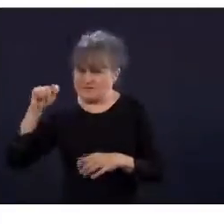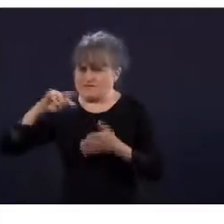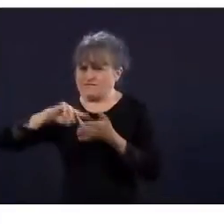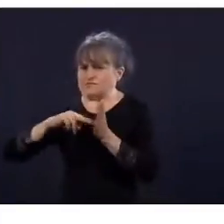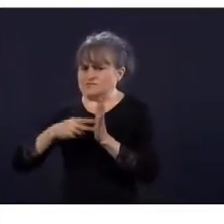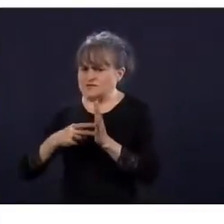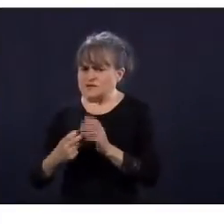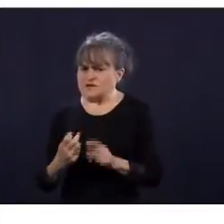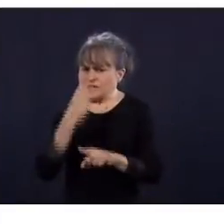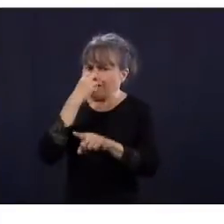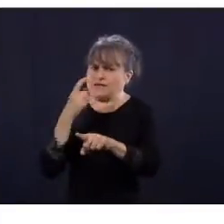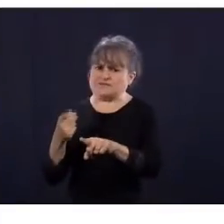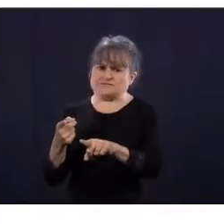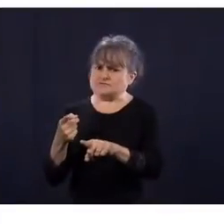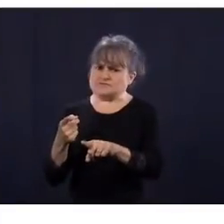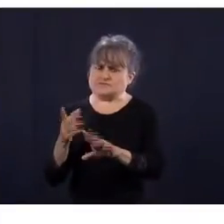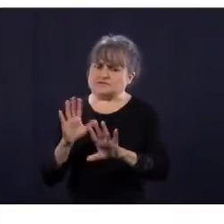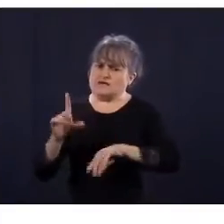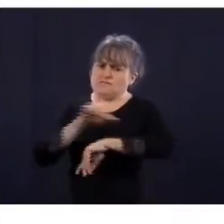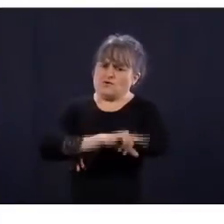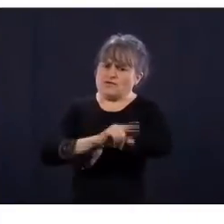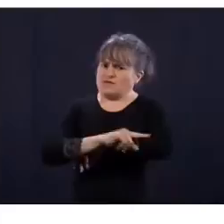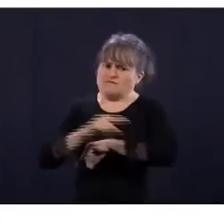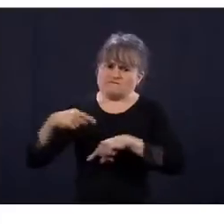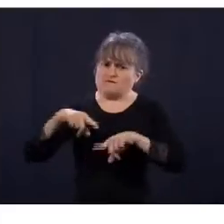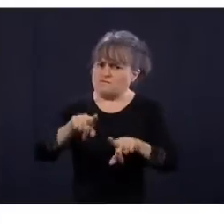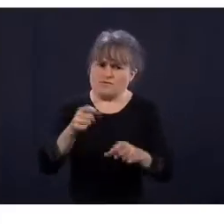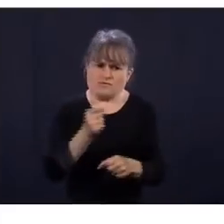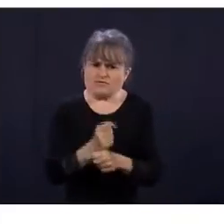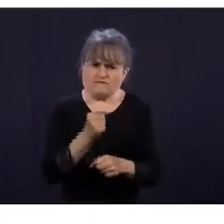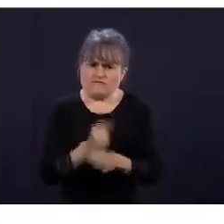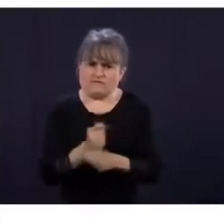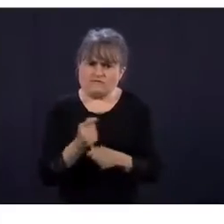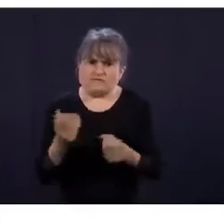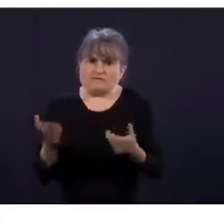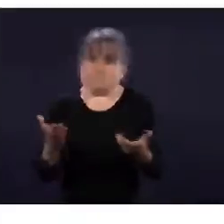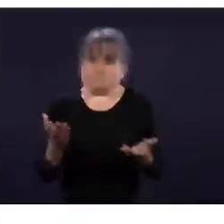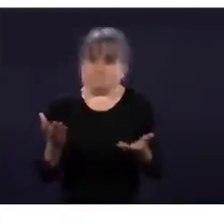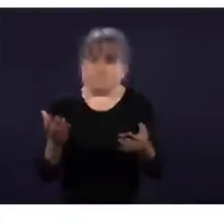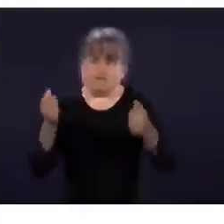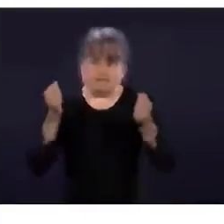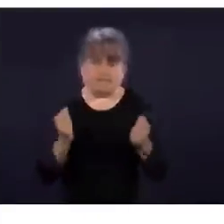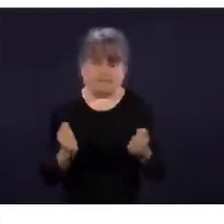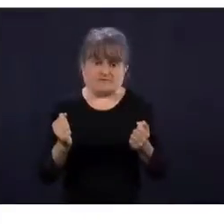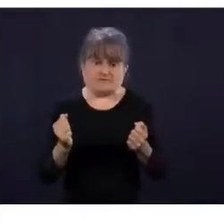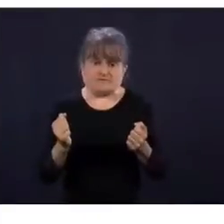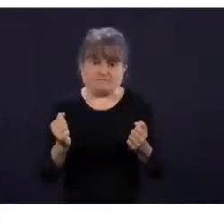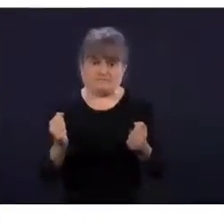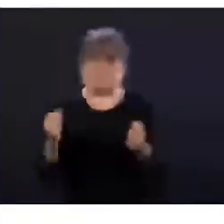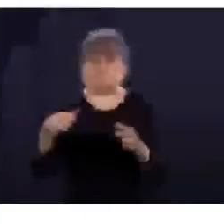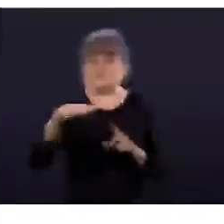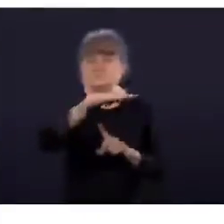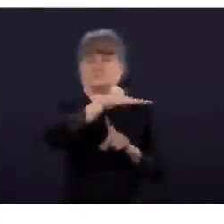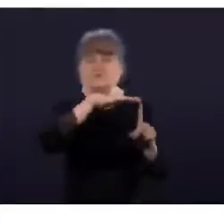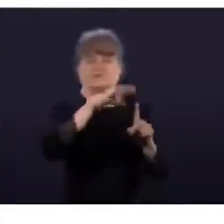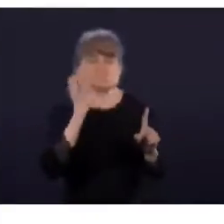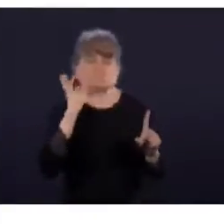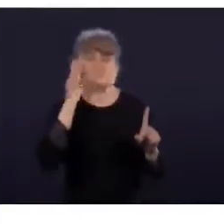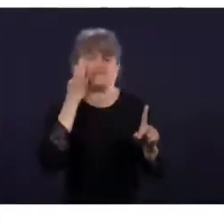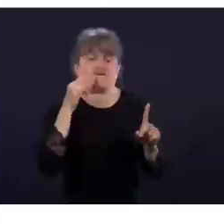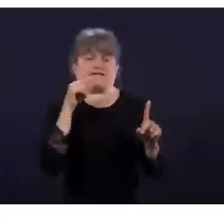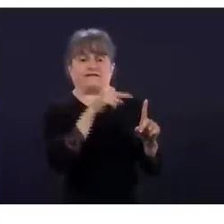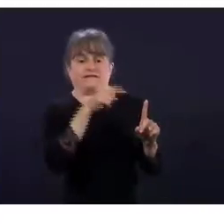parents qui sont à risque, qui ont un conjoint malade ou un partenaire malade ou qui sont immunosupprimés, enceintes, peu importe,